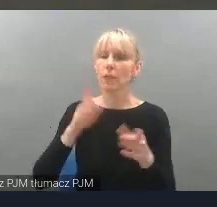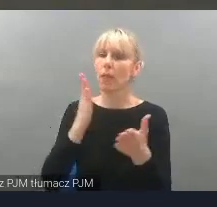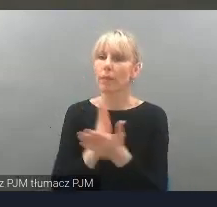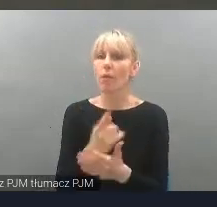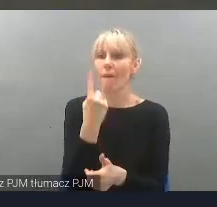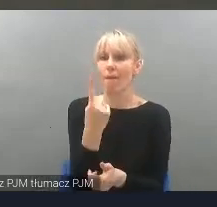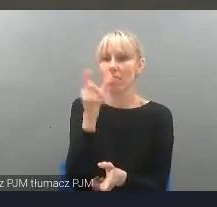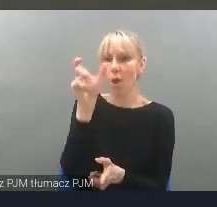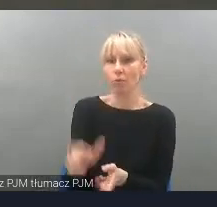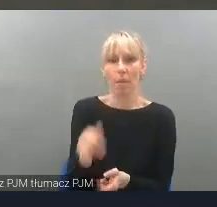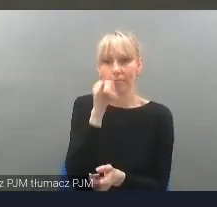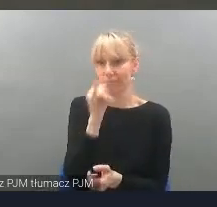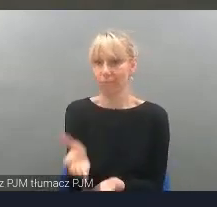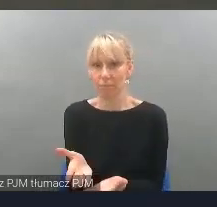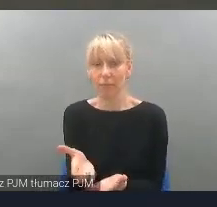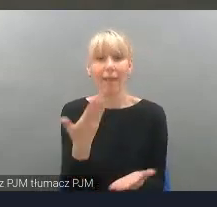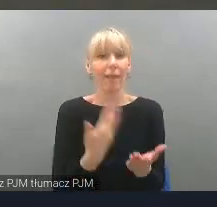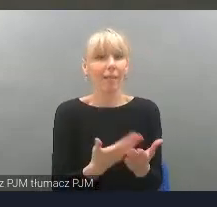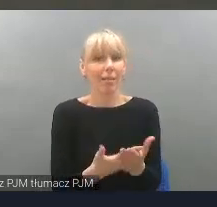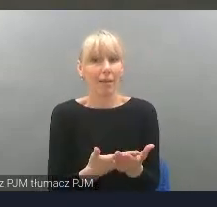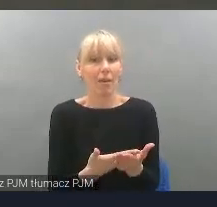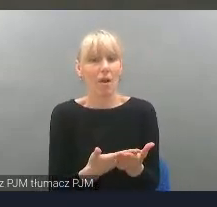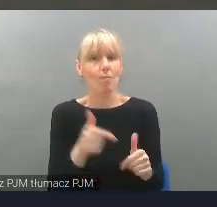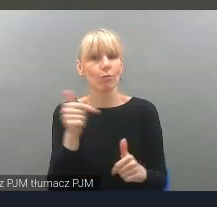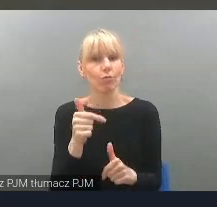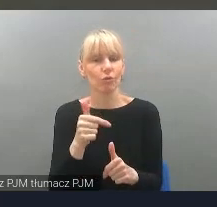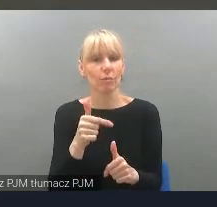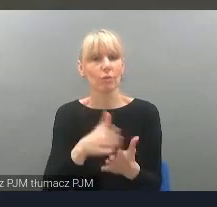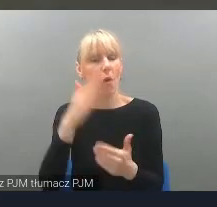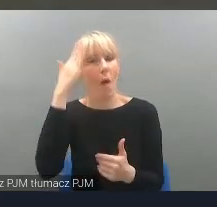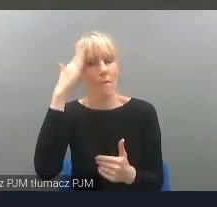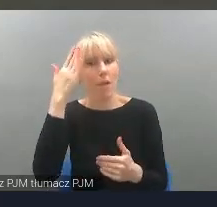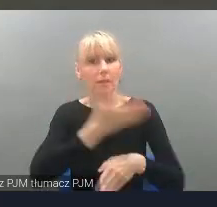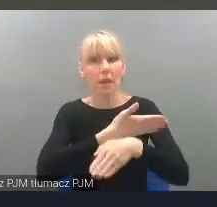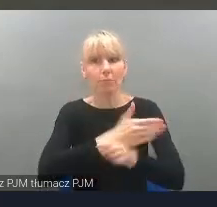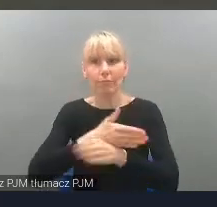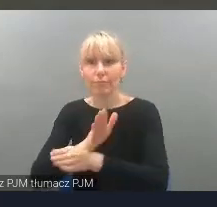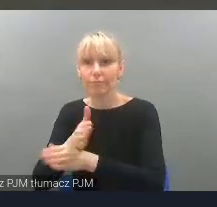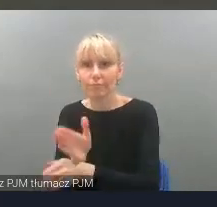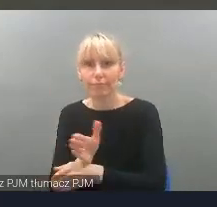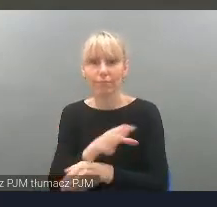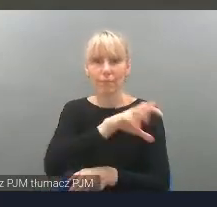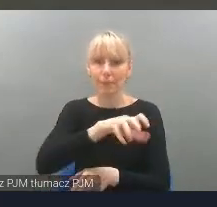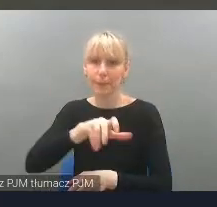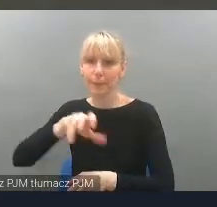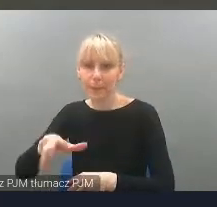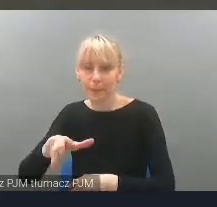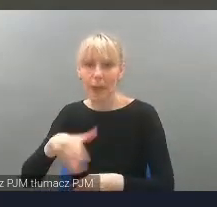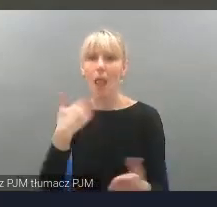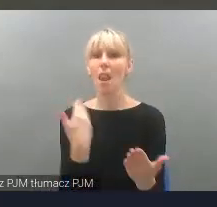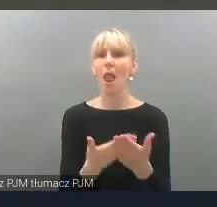osoby. Dlatego należy rozbijać tę wiedzę na poszczególne elementy i dlatego